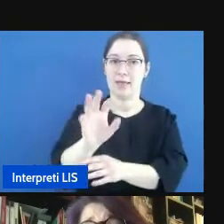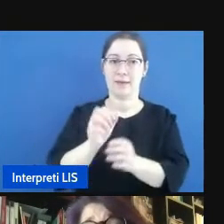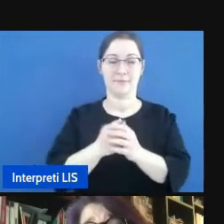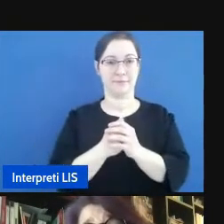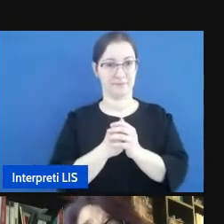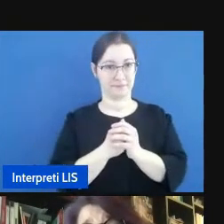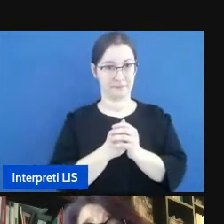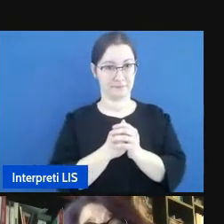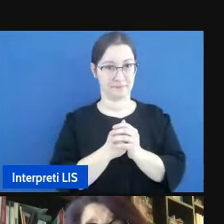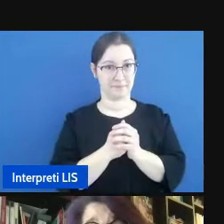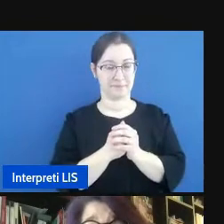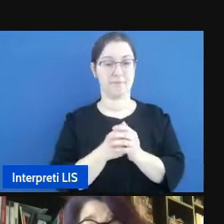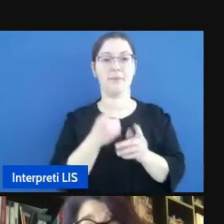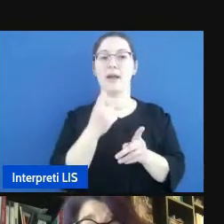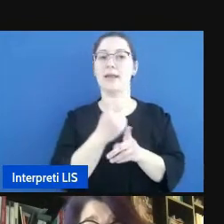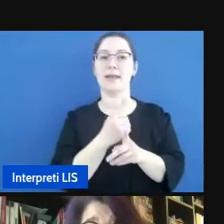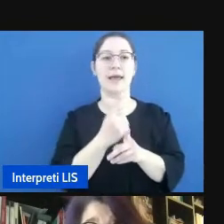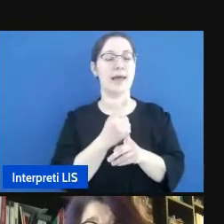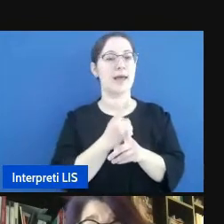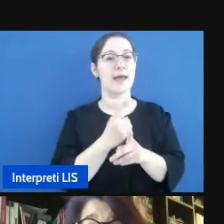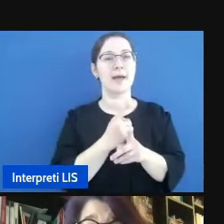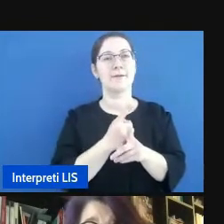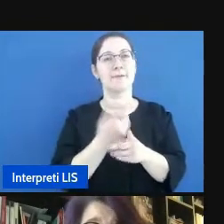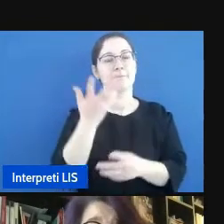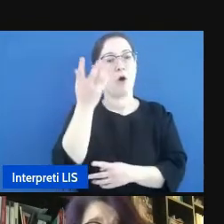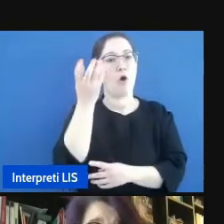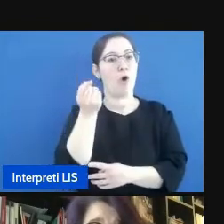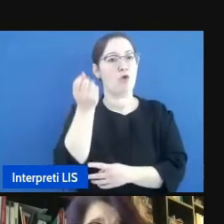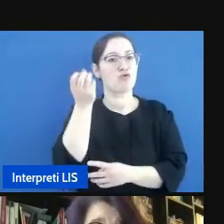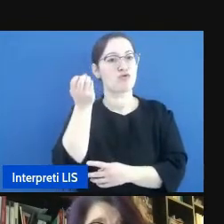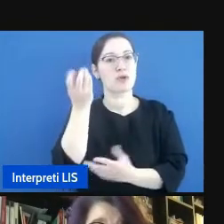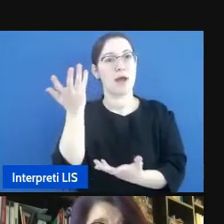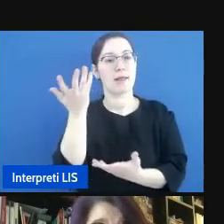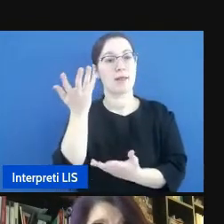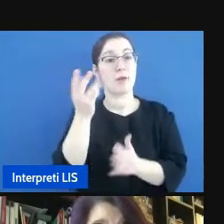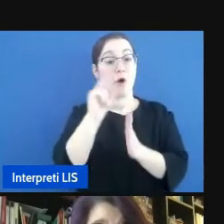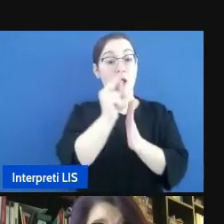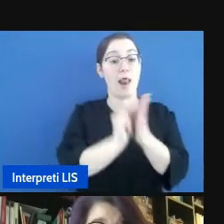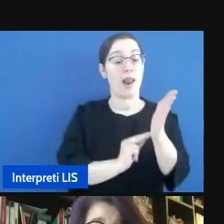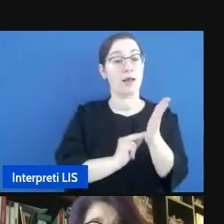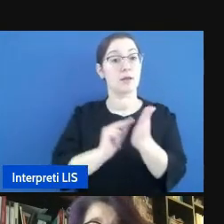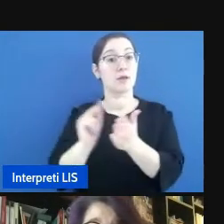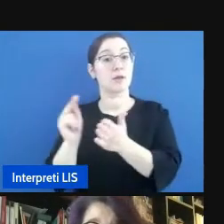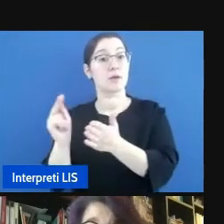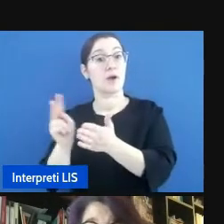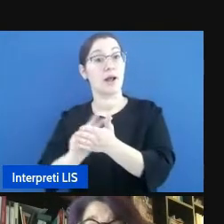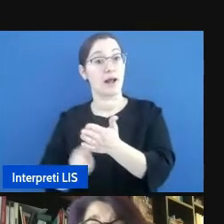Bisogna allargare il concetto di alfabetizzazione,